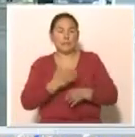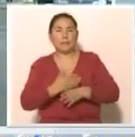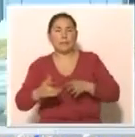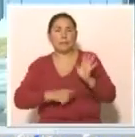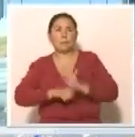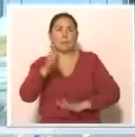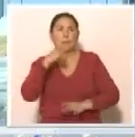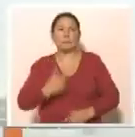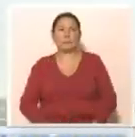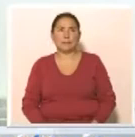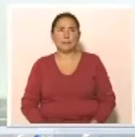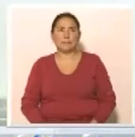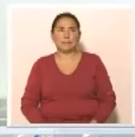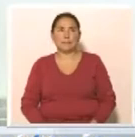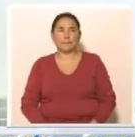басталады.